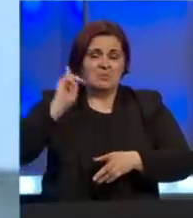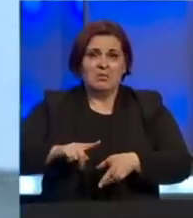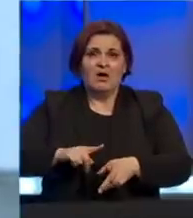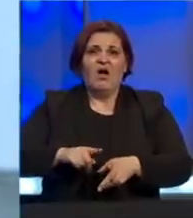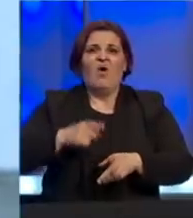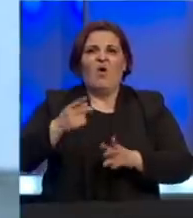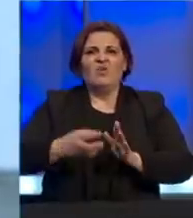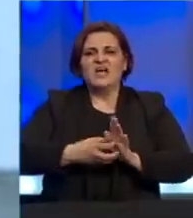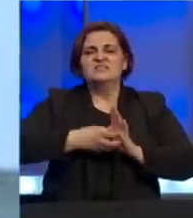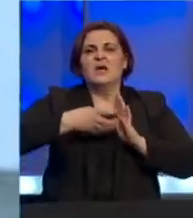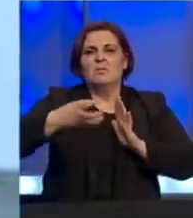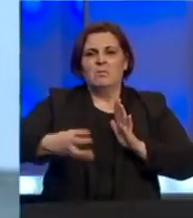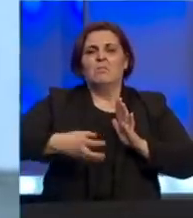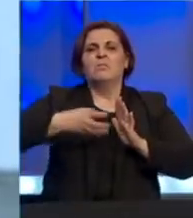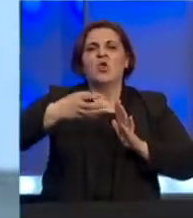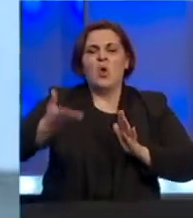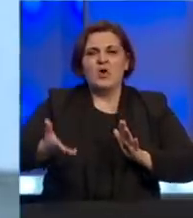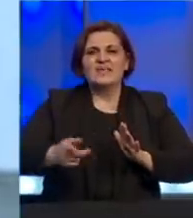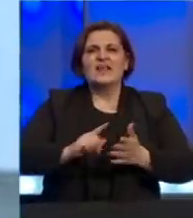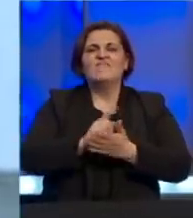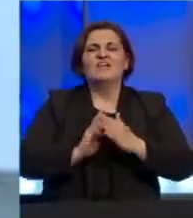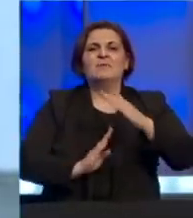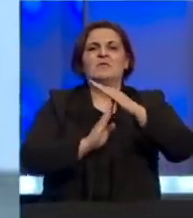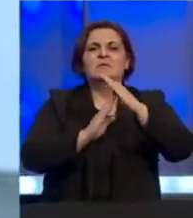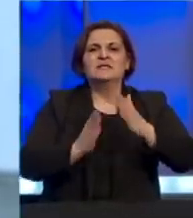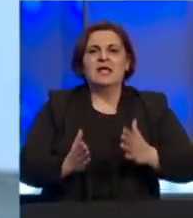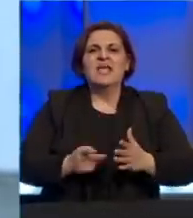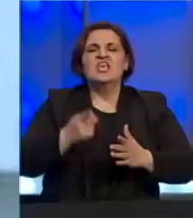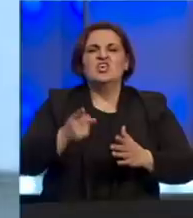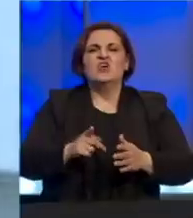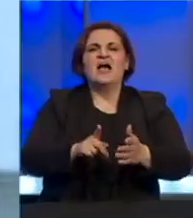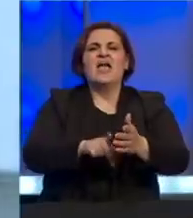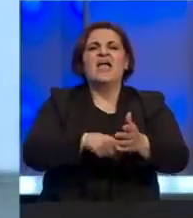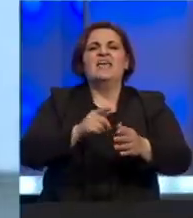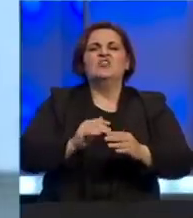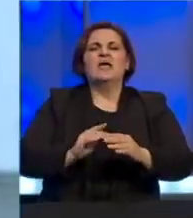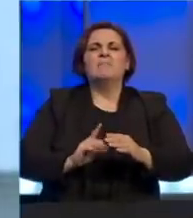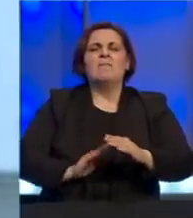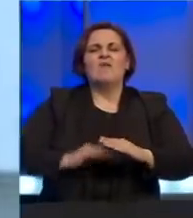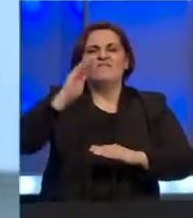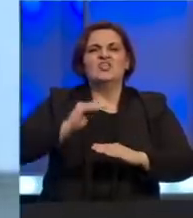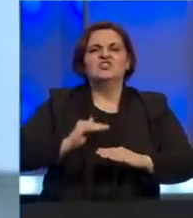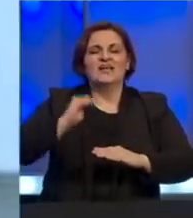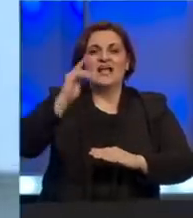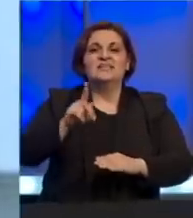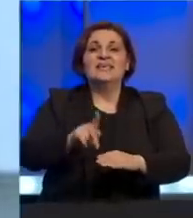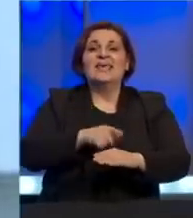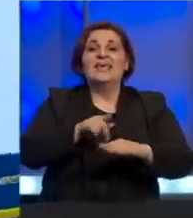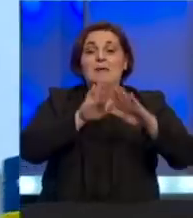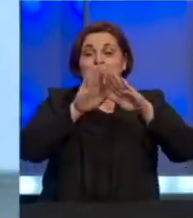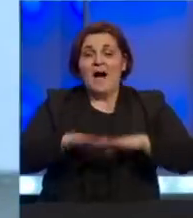prolongira se sam vrhunac epidemije i taj platu ima mnogo duži, odnosno veći rast. I on sam duže traje.